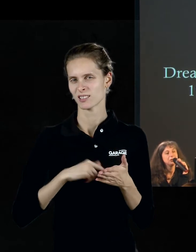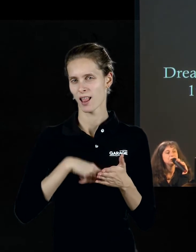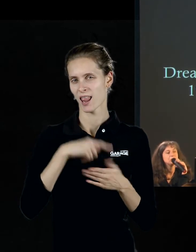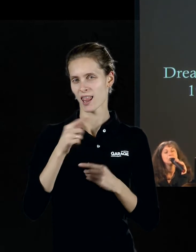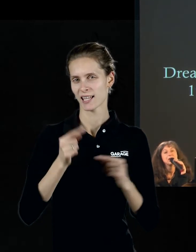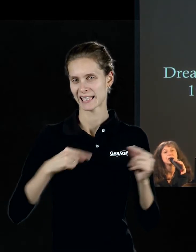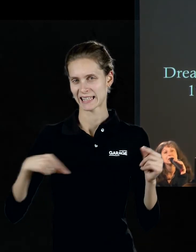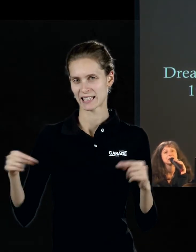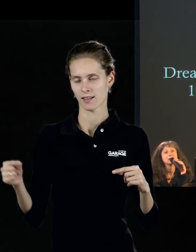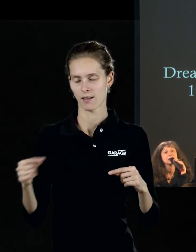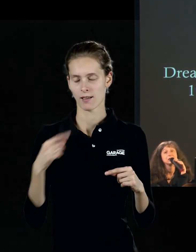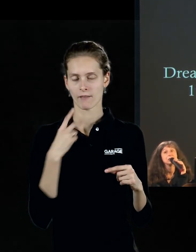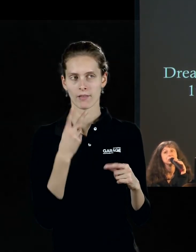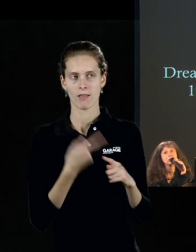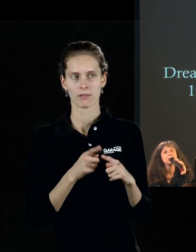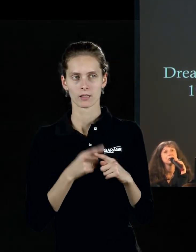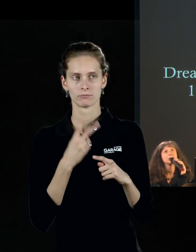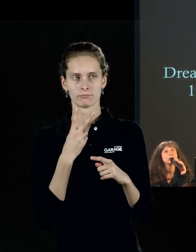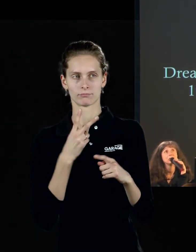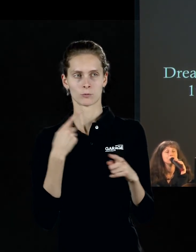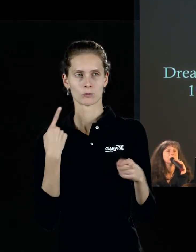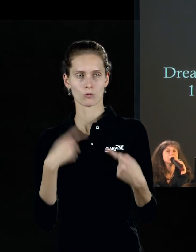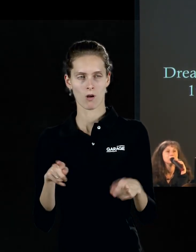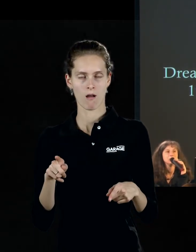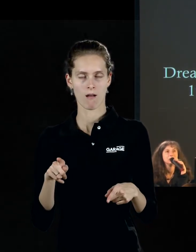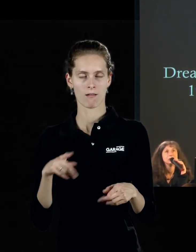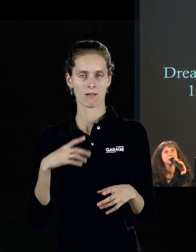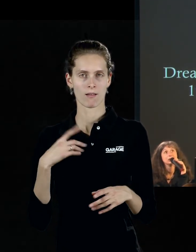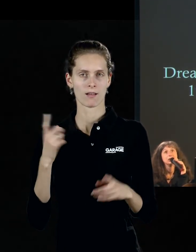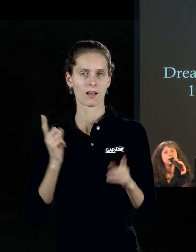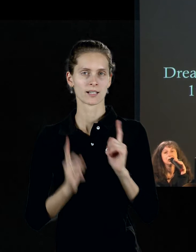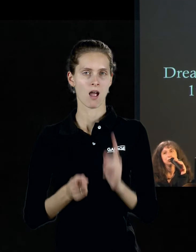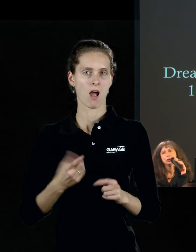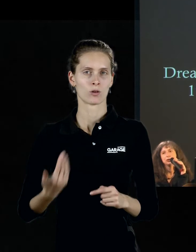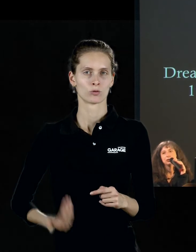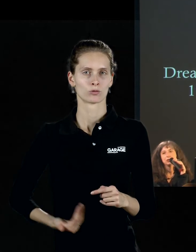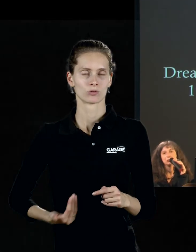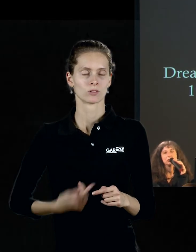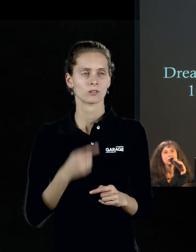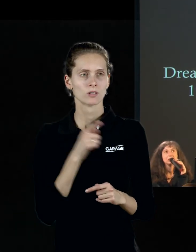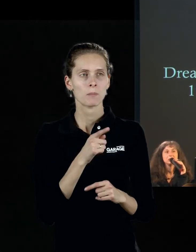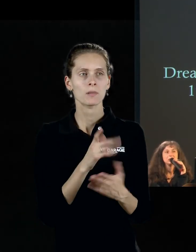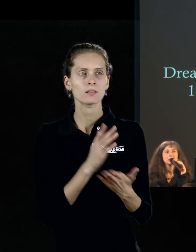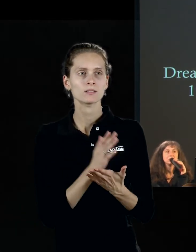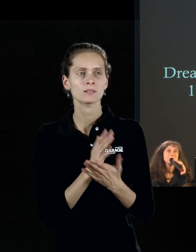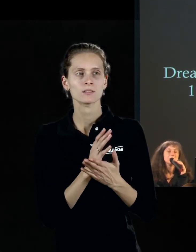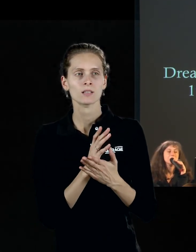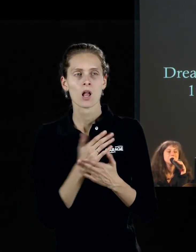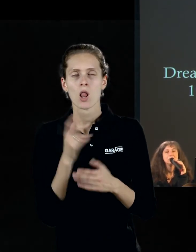это представление некой другой реальности, в которой обитают не люди, а